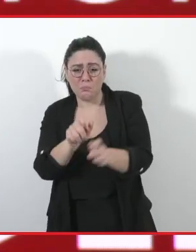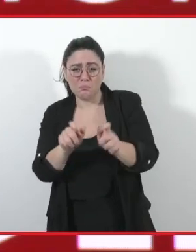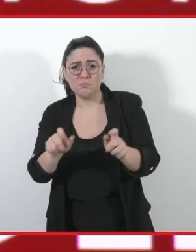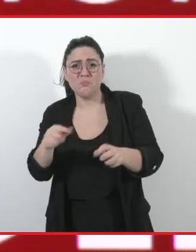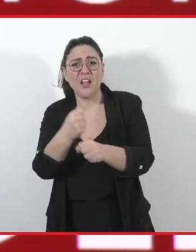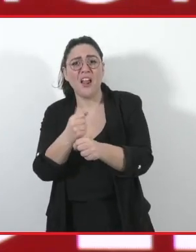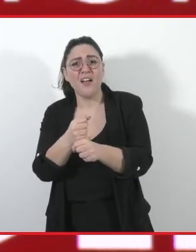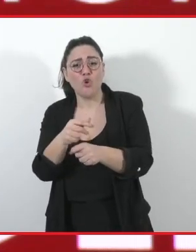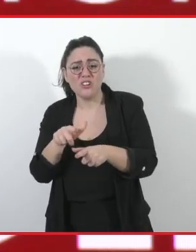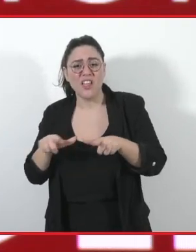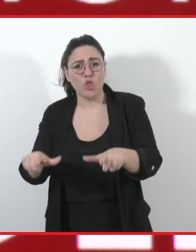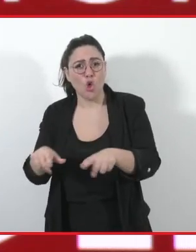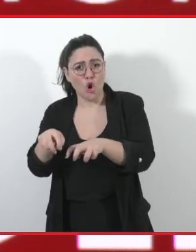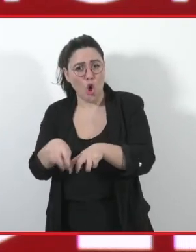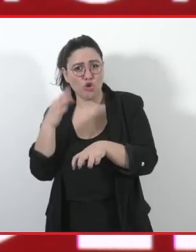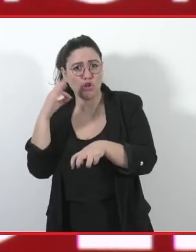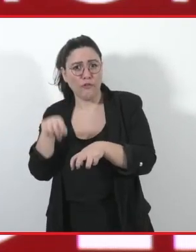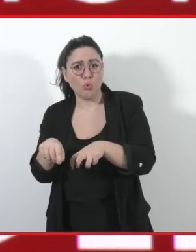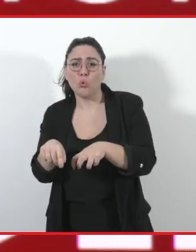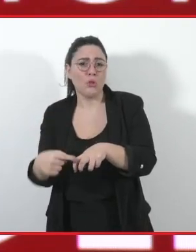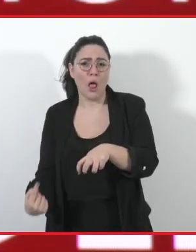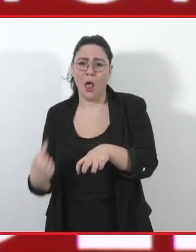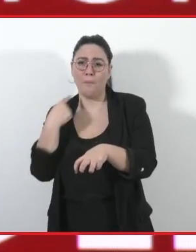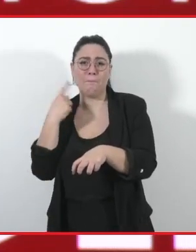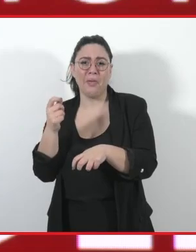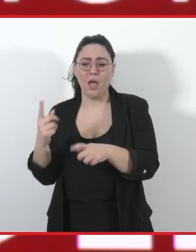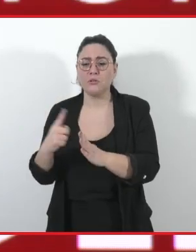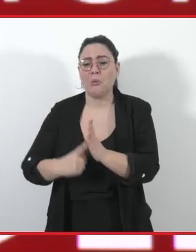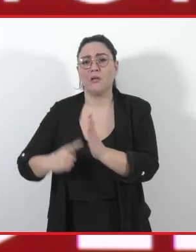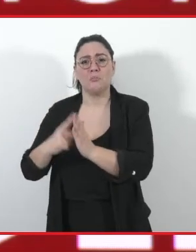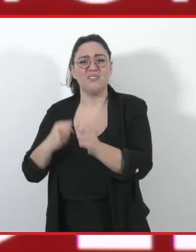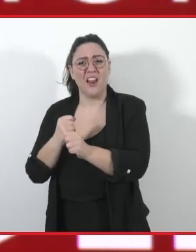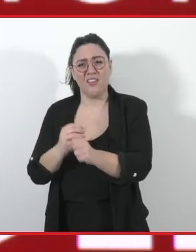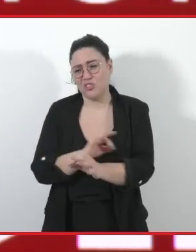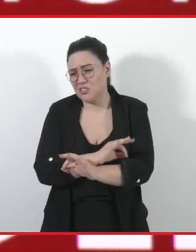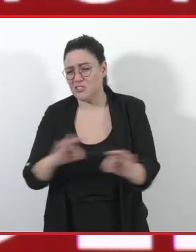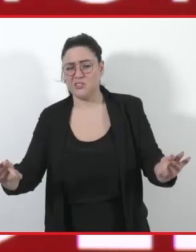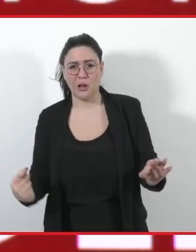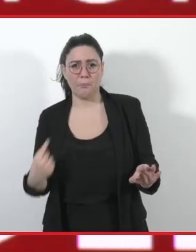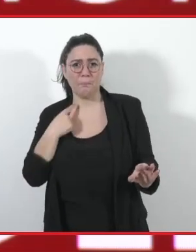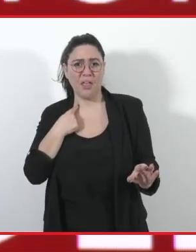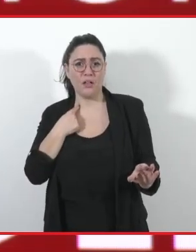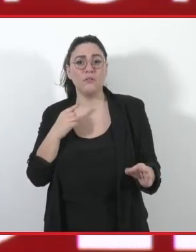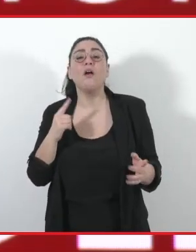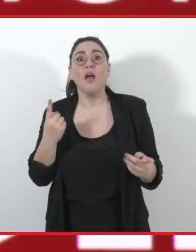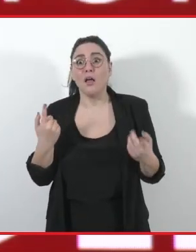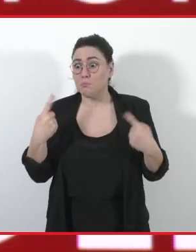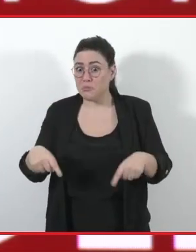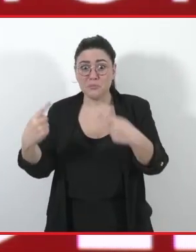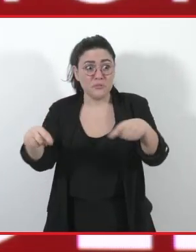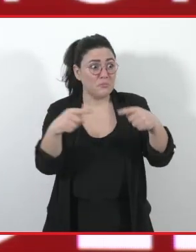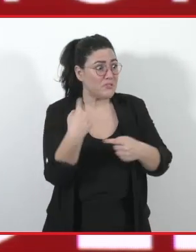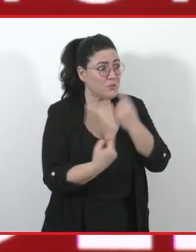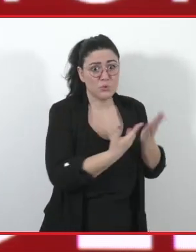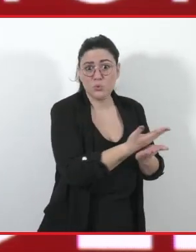dell'ortofrutto ha perso una stagione di lavoro, testimoniano come questi impatti del cambiamento climatico sono